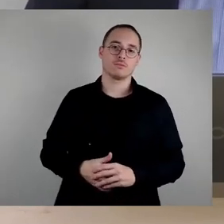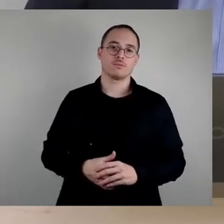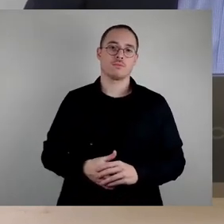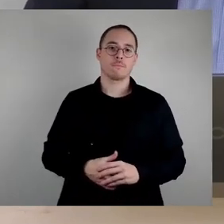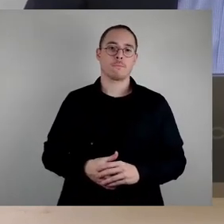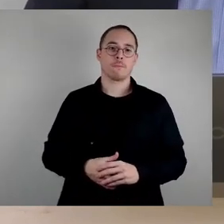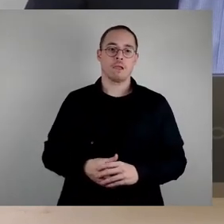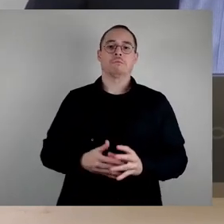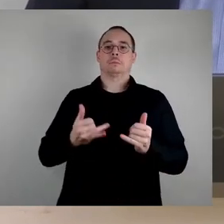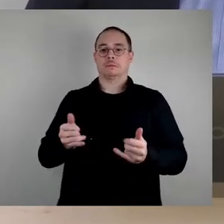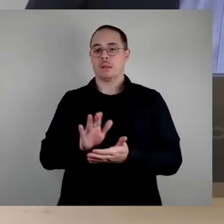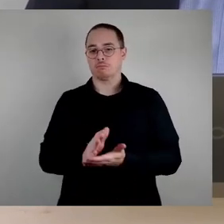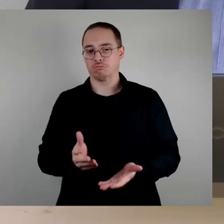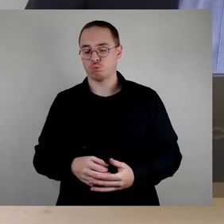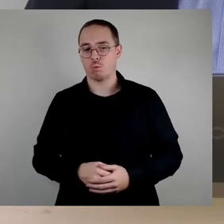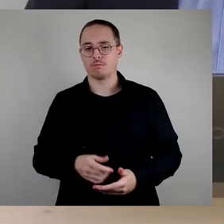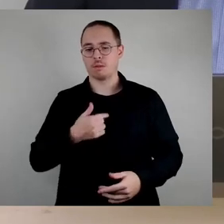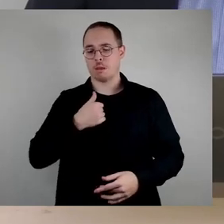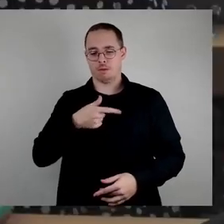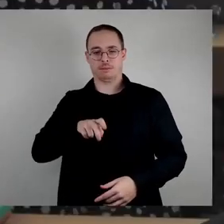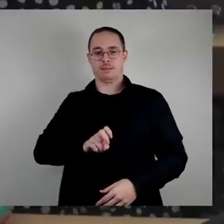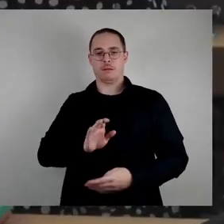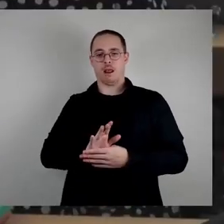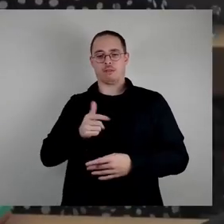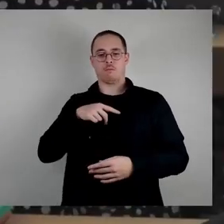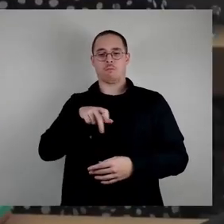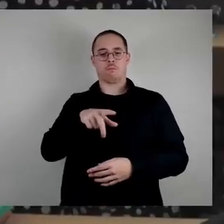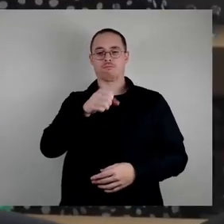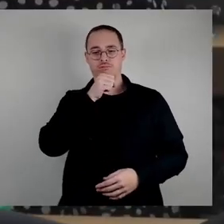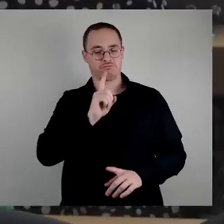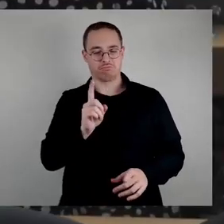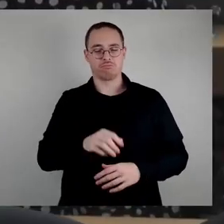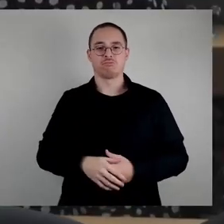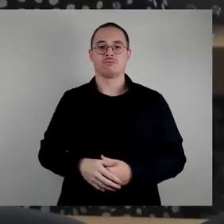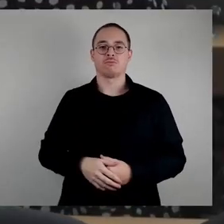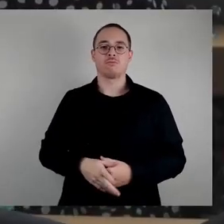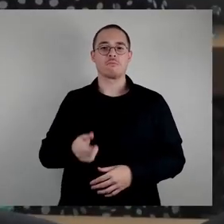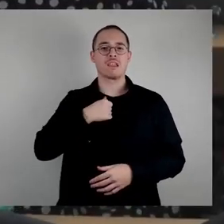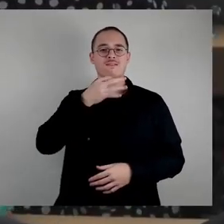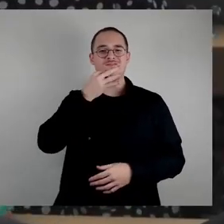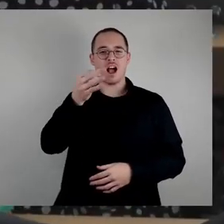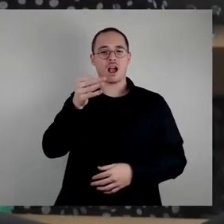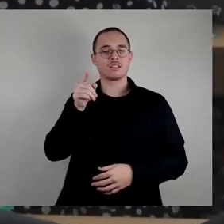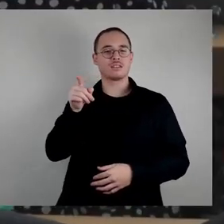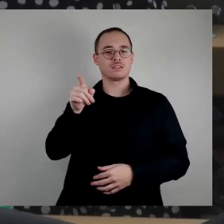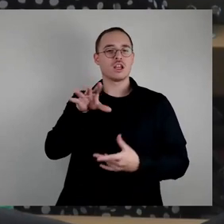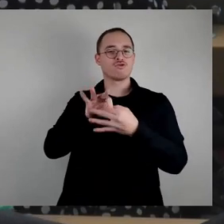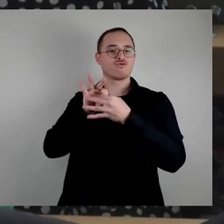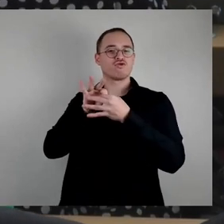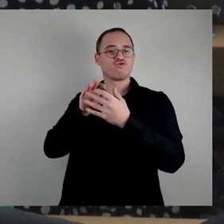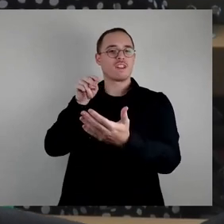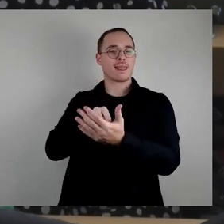Ich würde das gleich vom Platz aus machen. Ich hätte eine Frage an die zuständige Bürgermeisterin. Es geht ja,